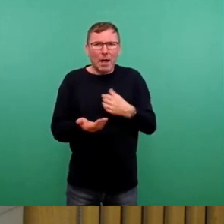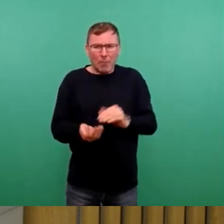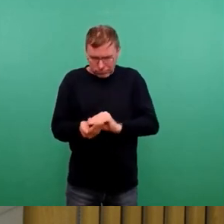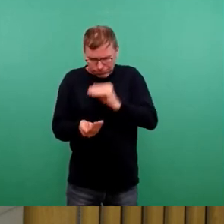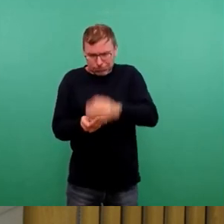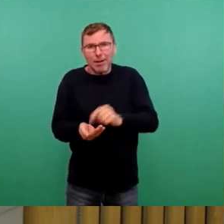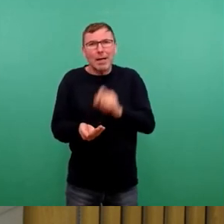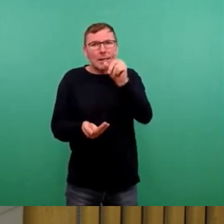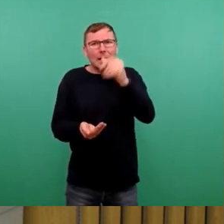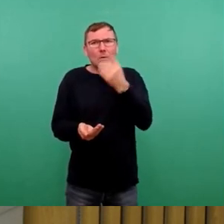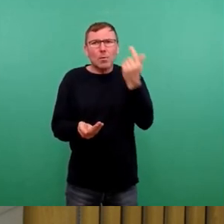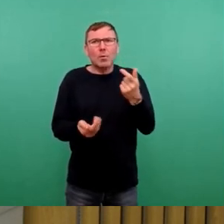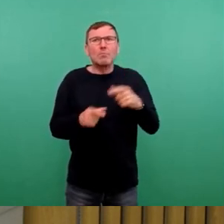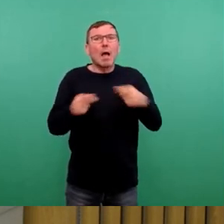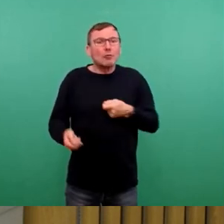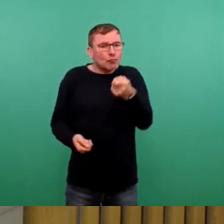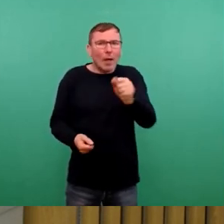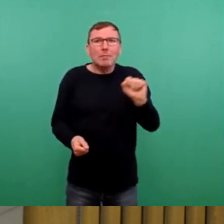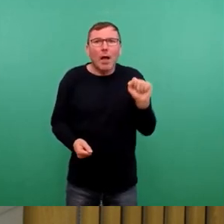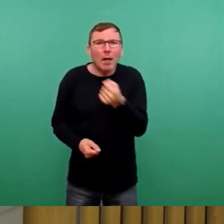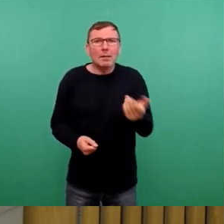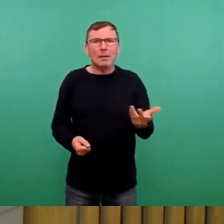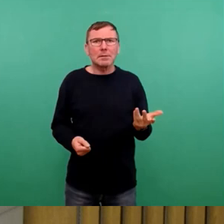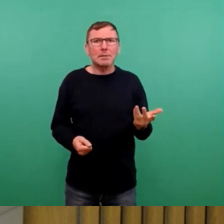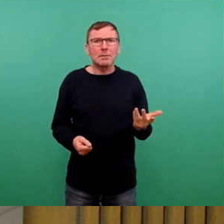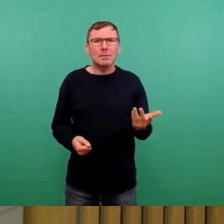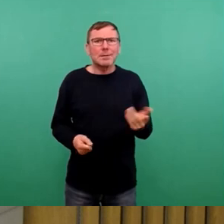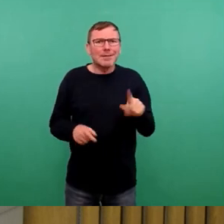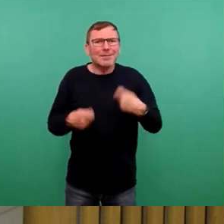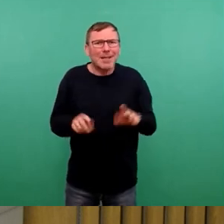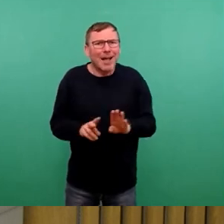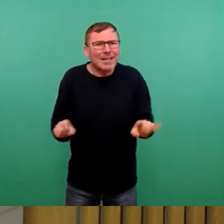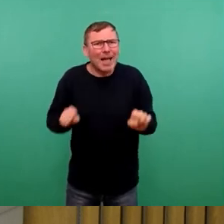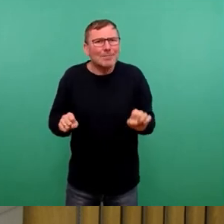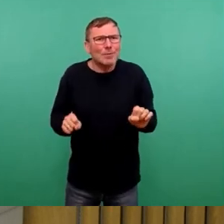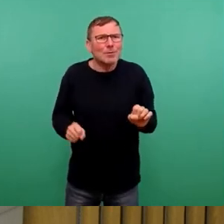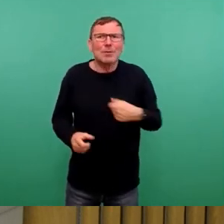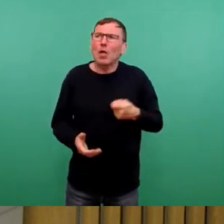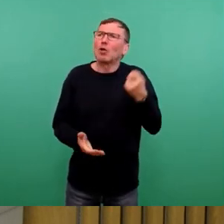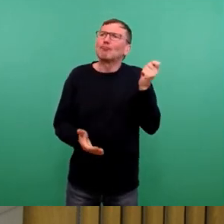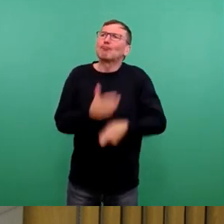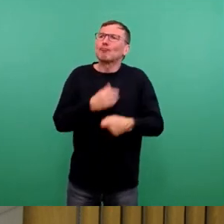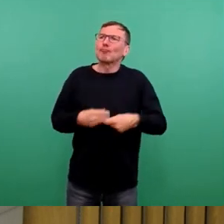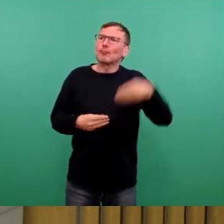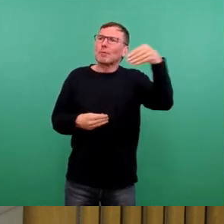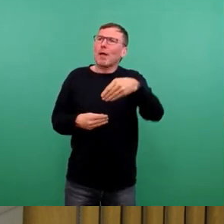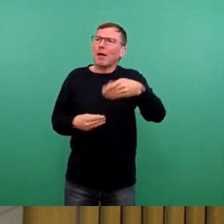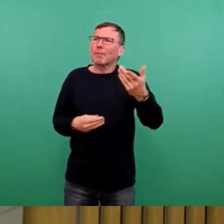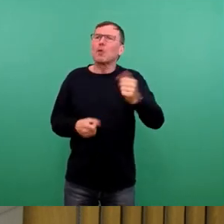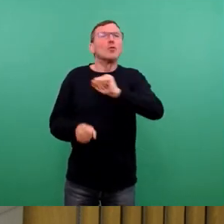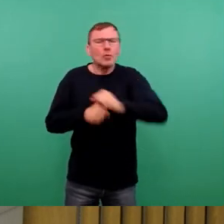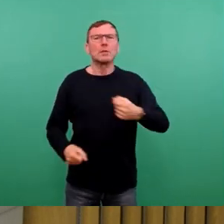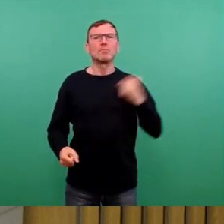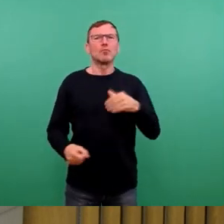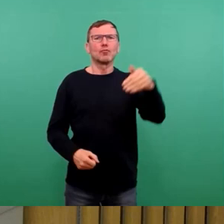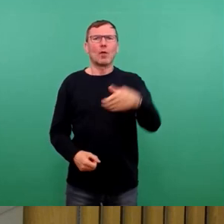und die hast, und mit Scheinen kann man ja auch nicht bezahlen, dann gibt es gar keine Möglichkeit, als dass du das Knöllchen kriegst, und die verteilen die trotzdem. Und das ist dann wenigstens das